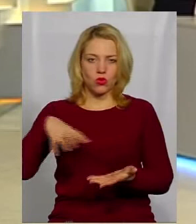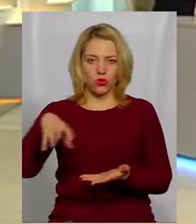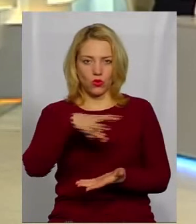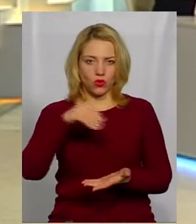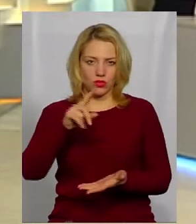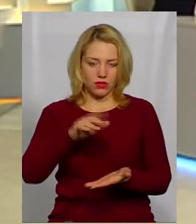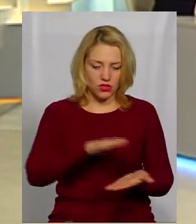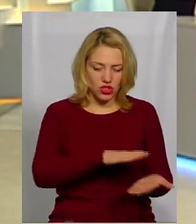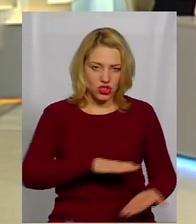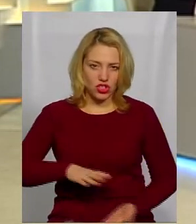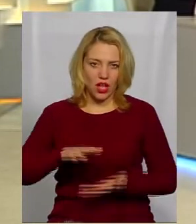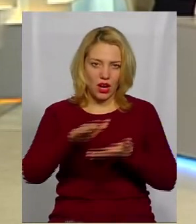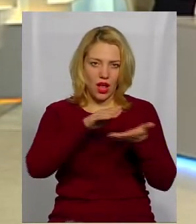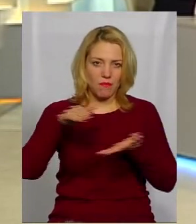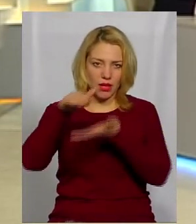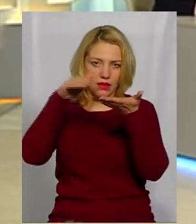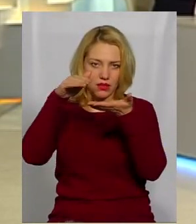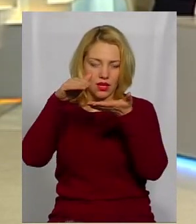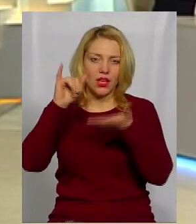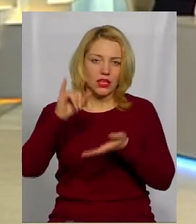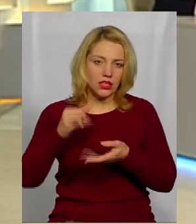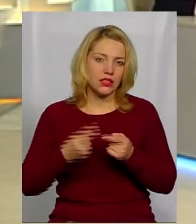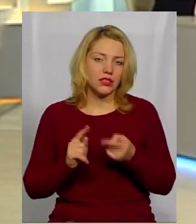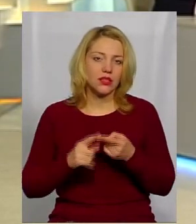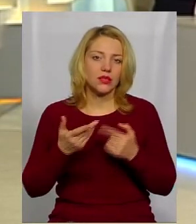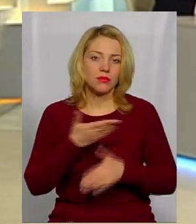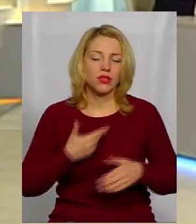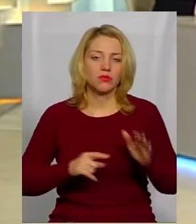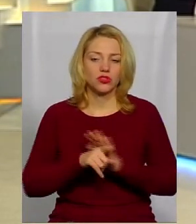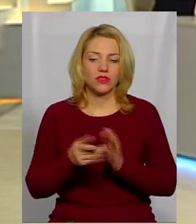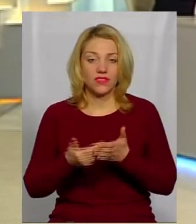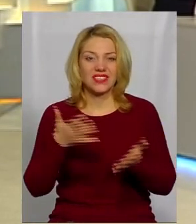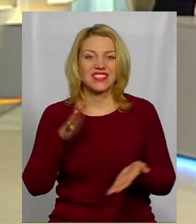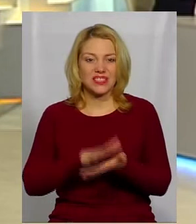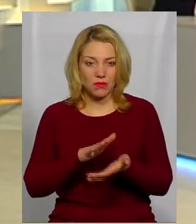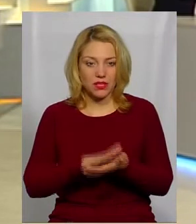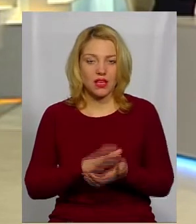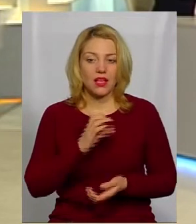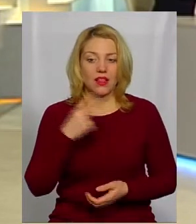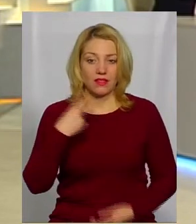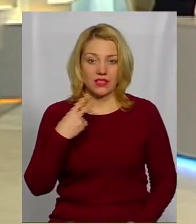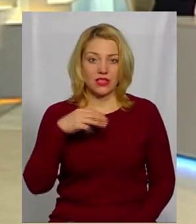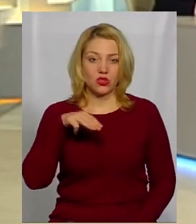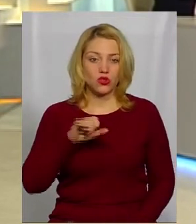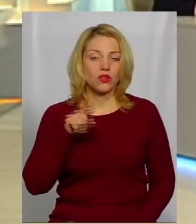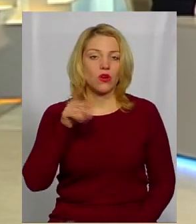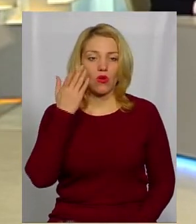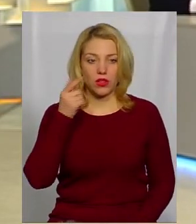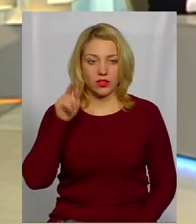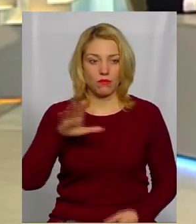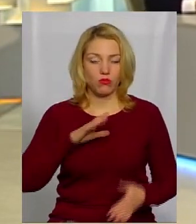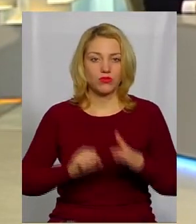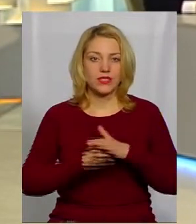шарами різних періодів. Ми почали від сміття дійсно середини 20 століття, коли там був